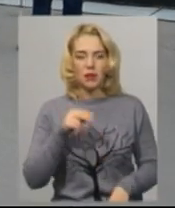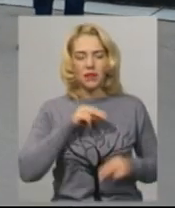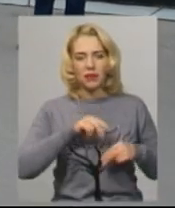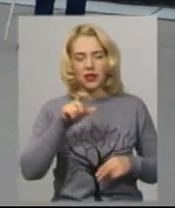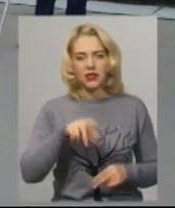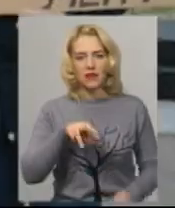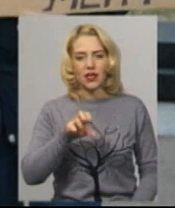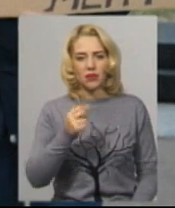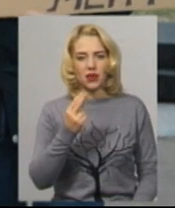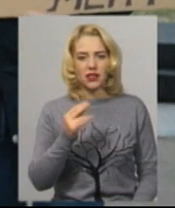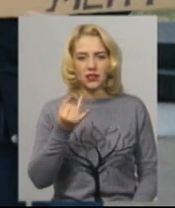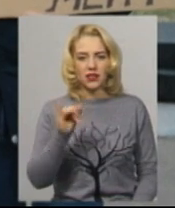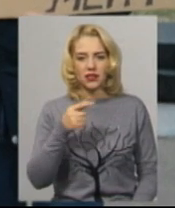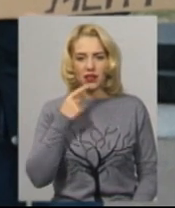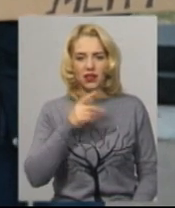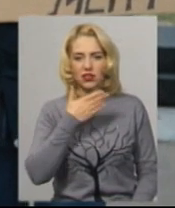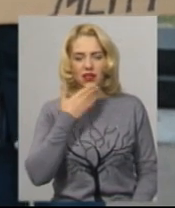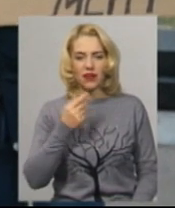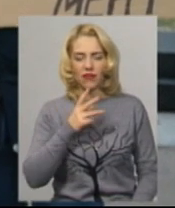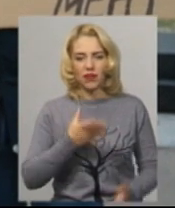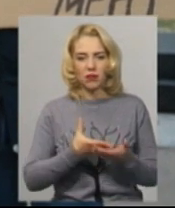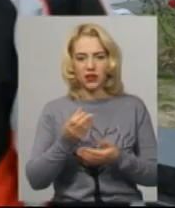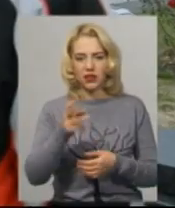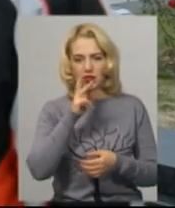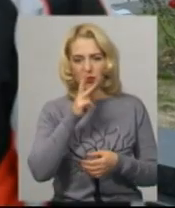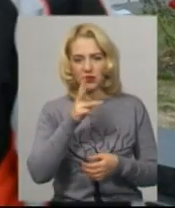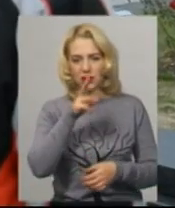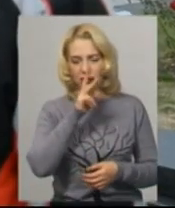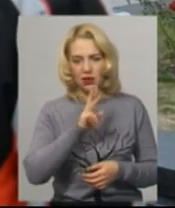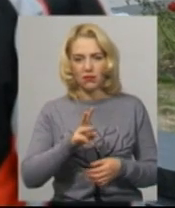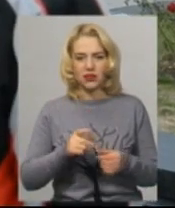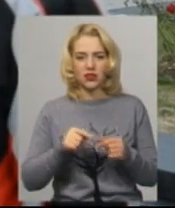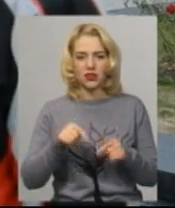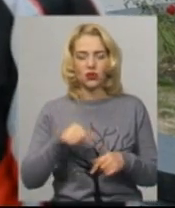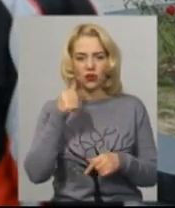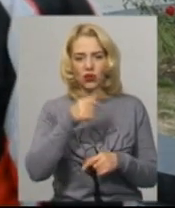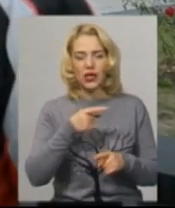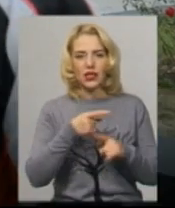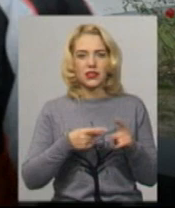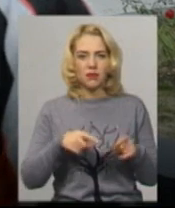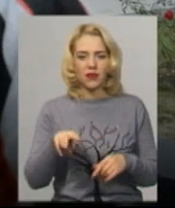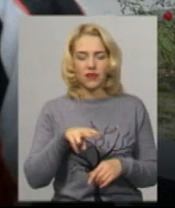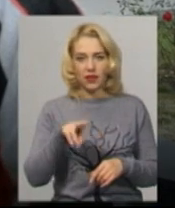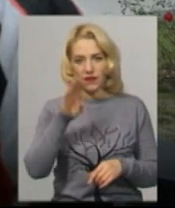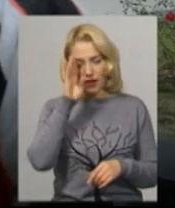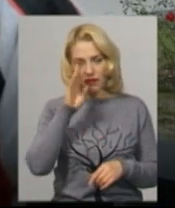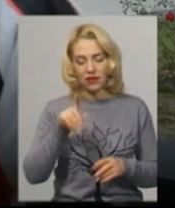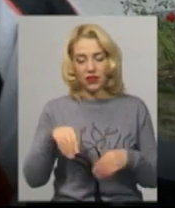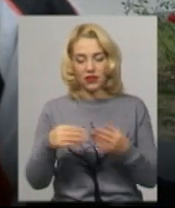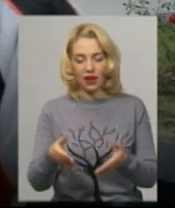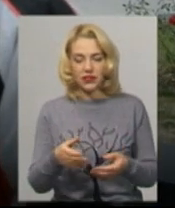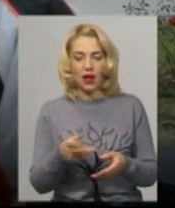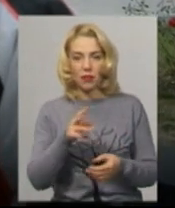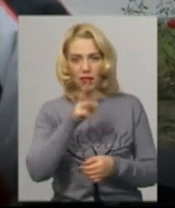йому також не виплатили зарплату за кілька місяців минулого та цього року. За півлипня він віддав зарплату, деяким людям